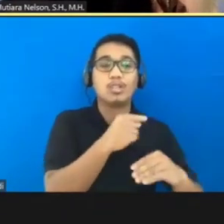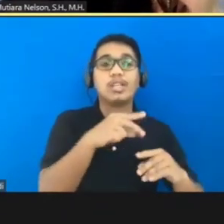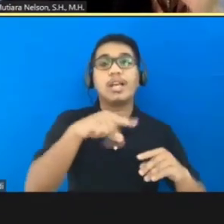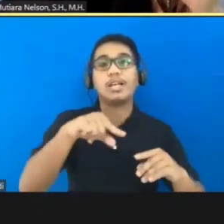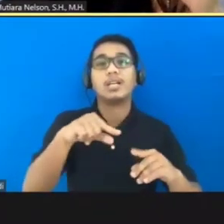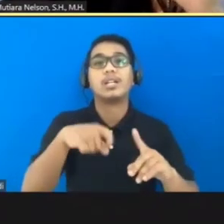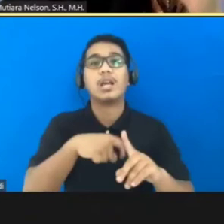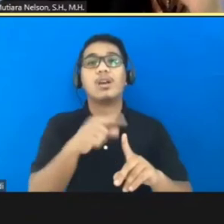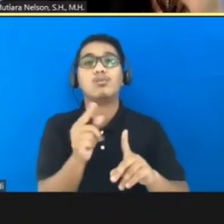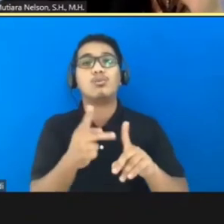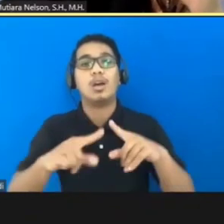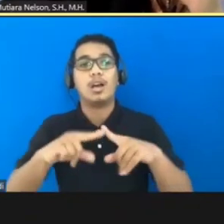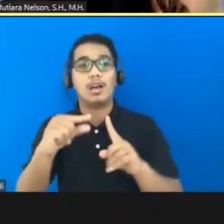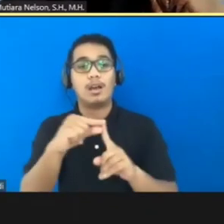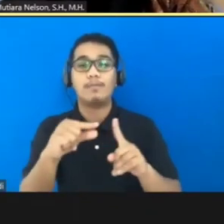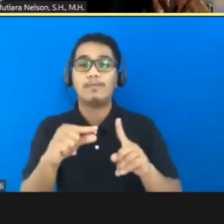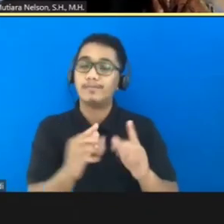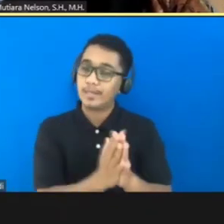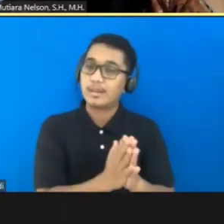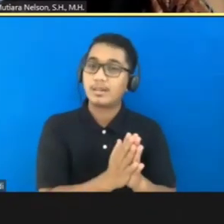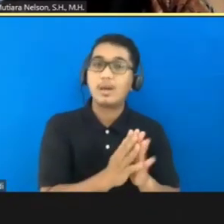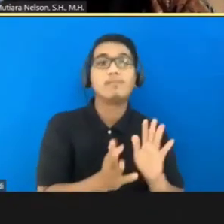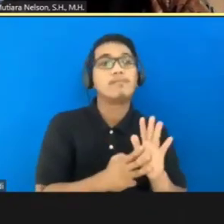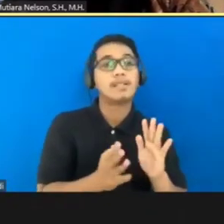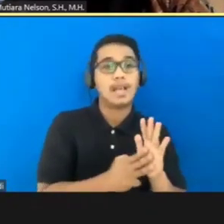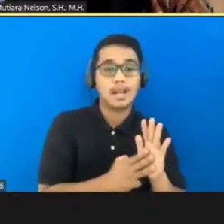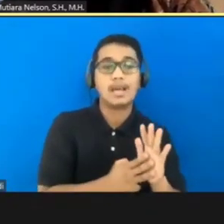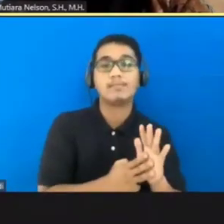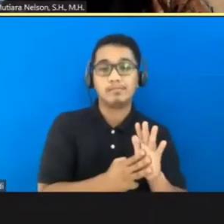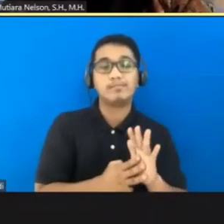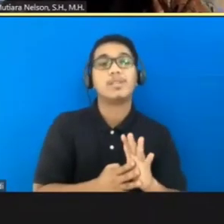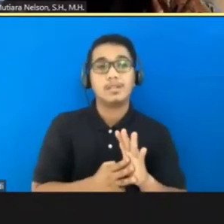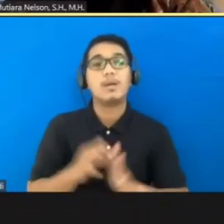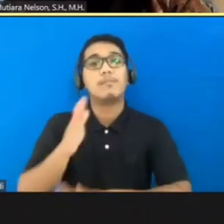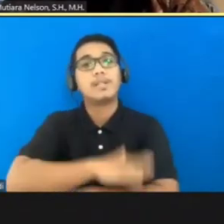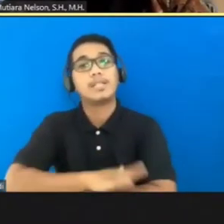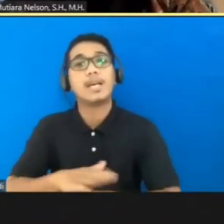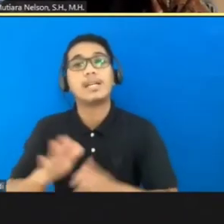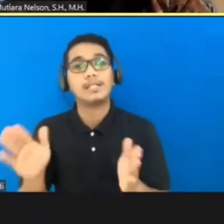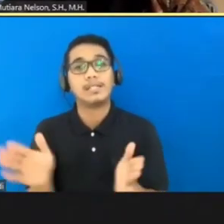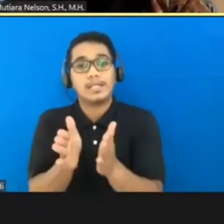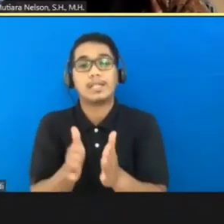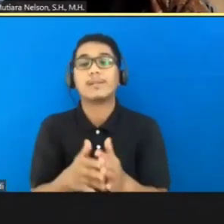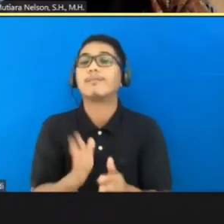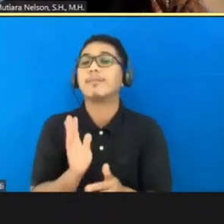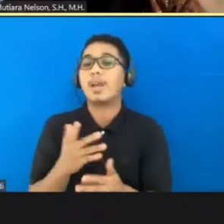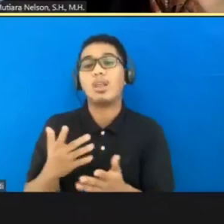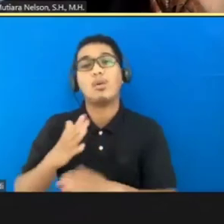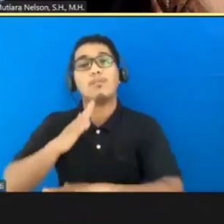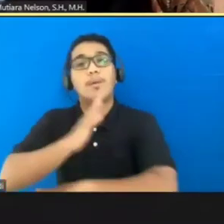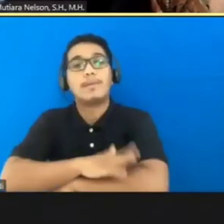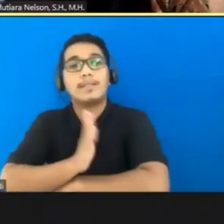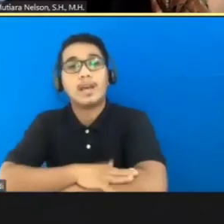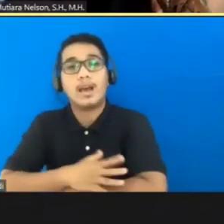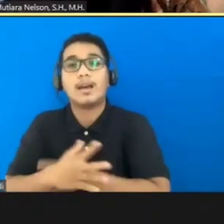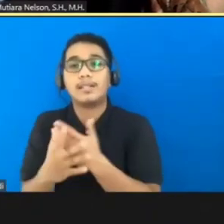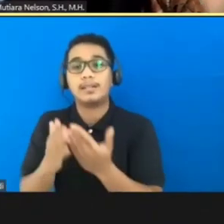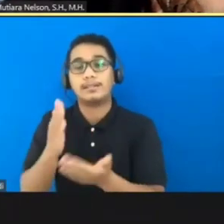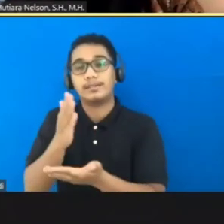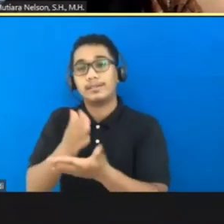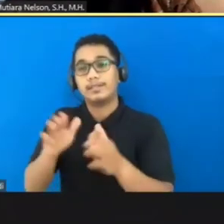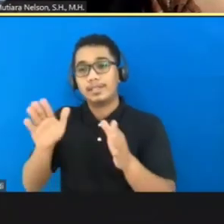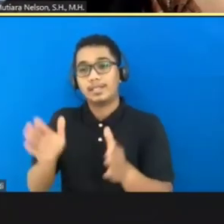ini dengan masalah yang ada di atasnya tentang pemeriksaan singkat. Kalau memang dia disertai dengan pemeriksaan singkat tentu juga harus diperbaharui